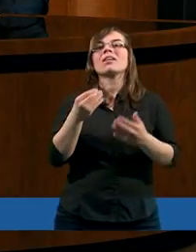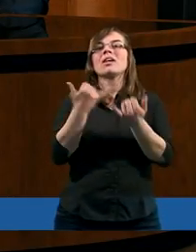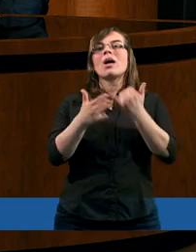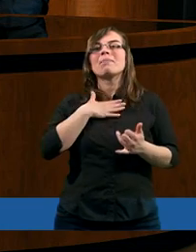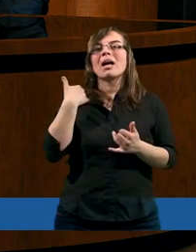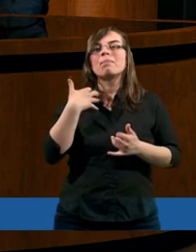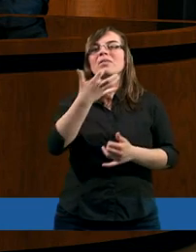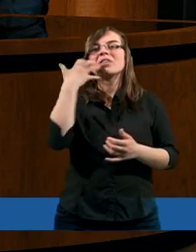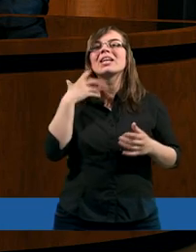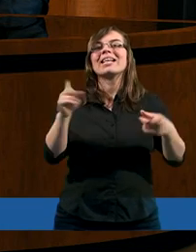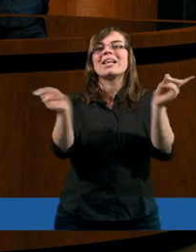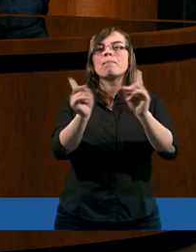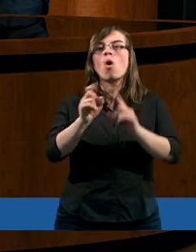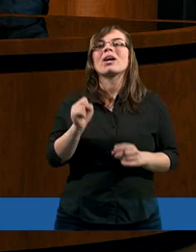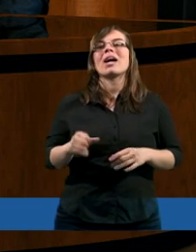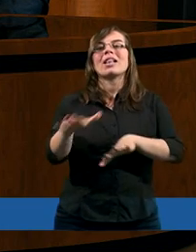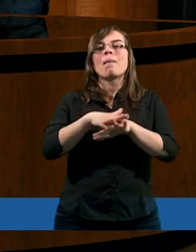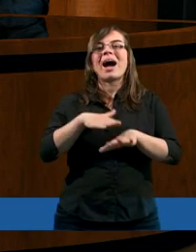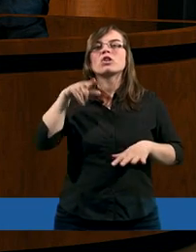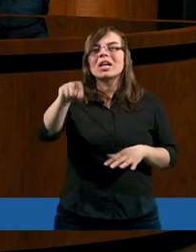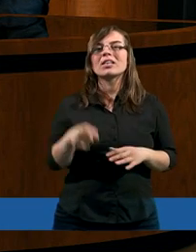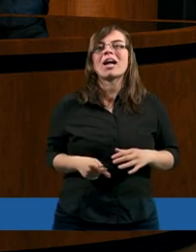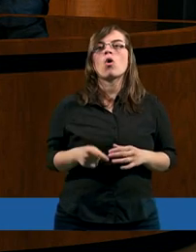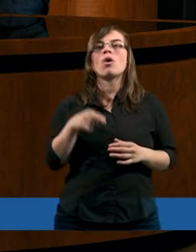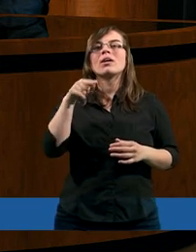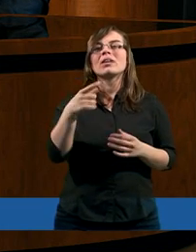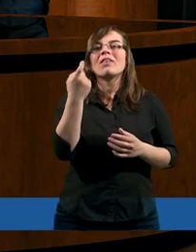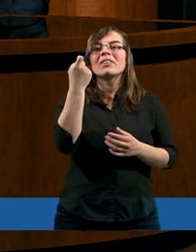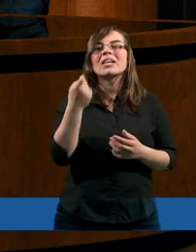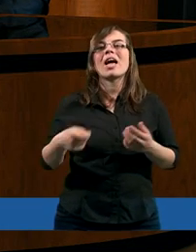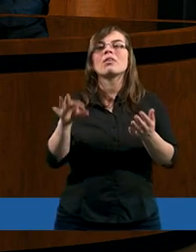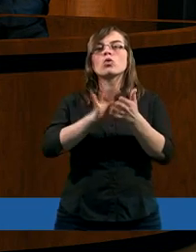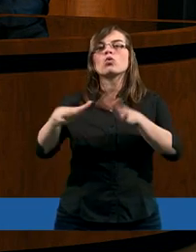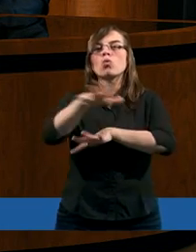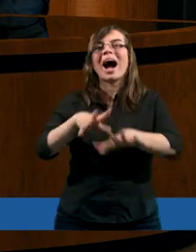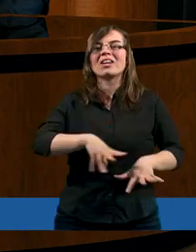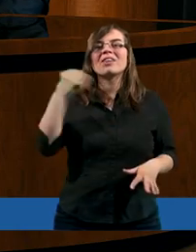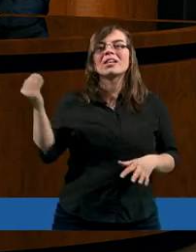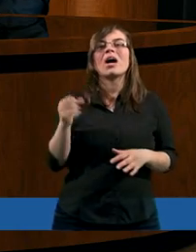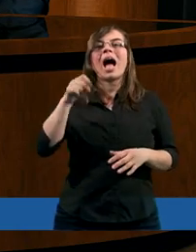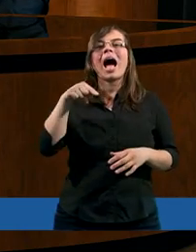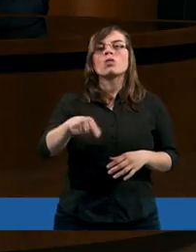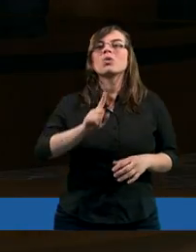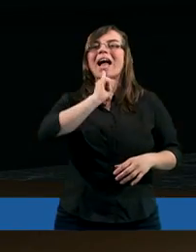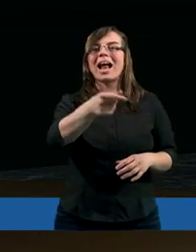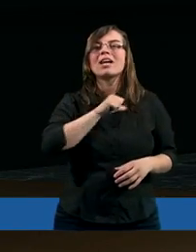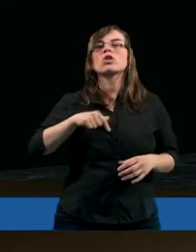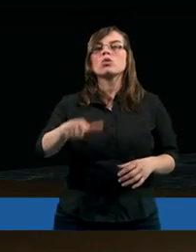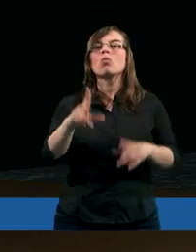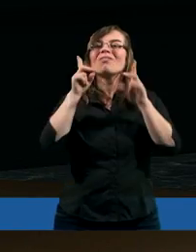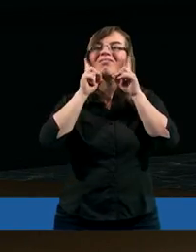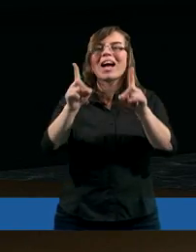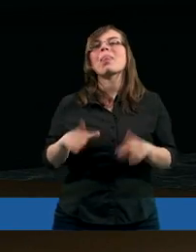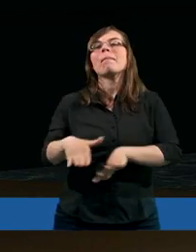Czyli wcześniej mielibyśmy jakby taką symbolikę namaszczania tym olejem, który też się odnosi do Ducha Świętego, a tutaj już mamy takie